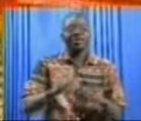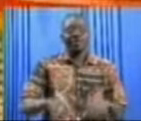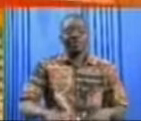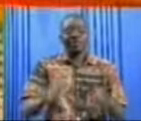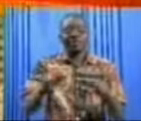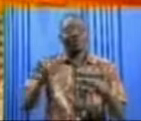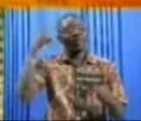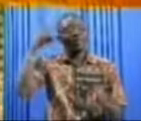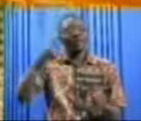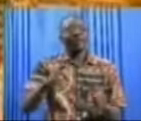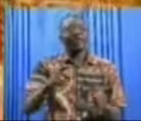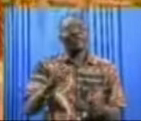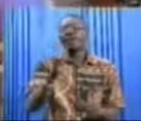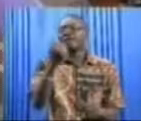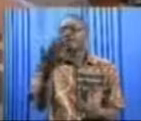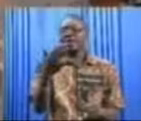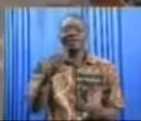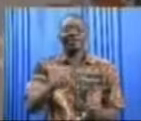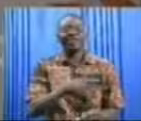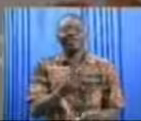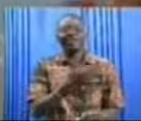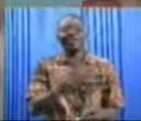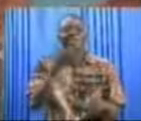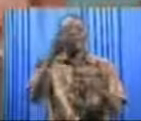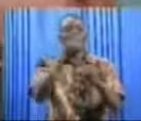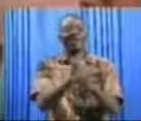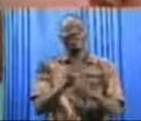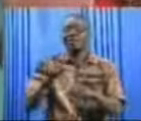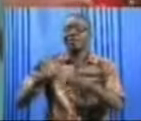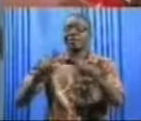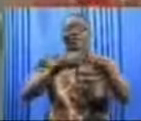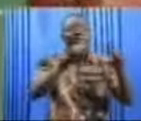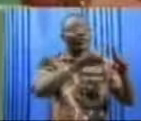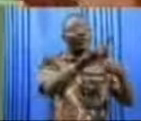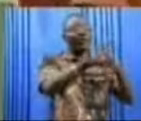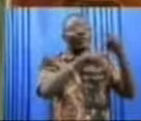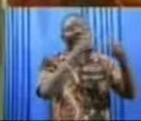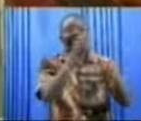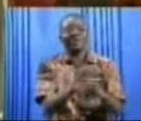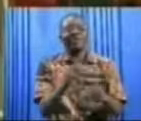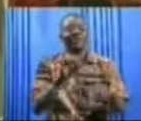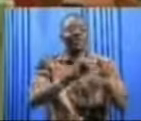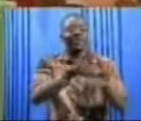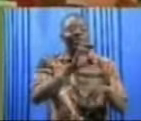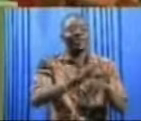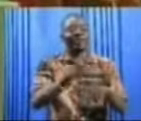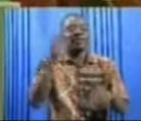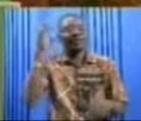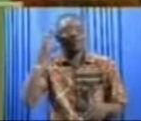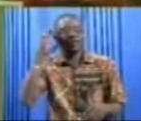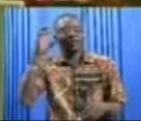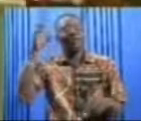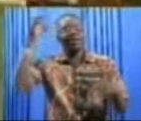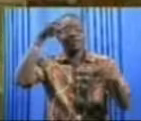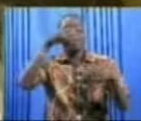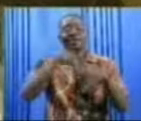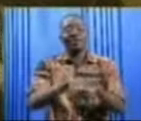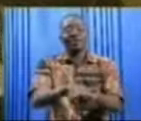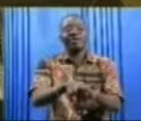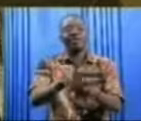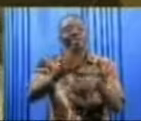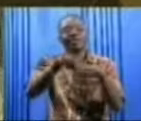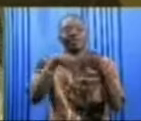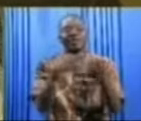-delà des gains aux heureux gagnants et des bénéfices aux différentes nations du conseil de l'entente, c'est l'intégration sous-régionale qui gagne.